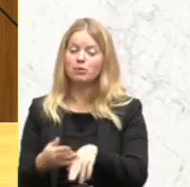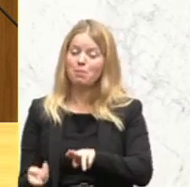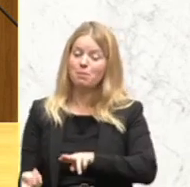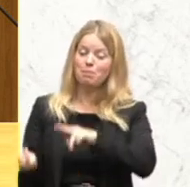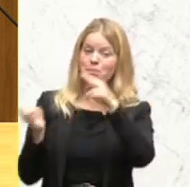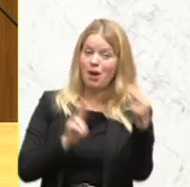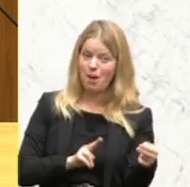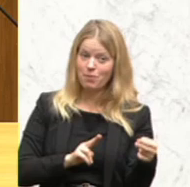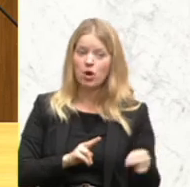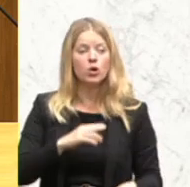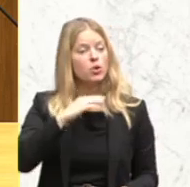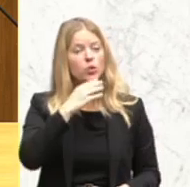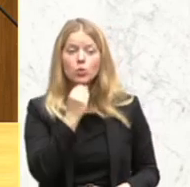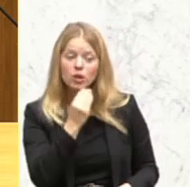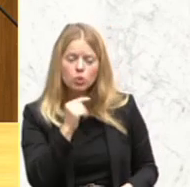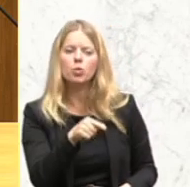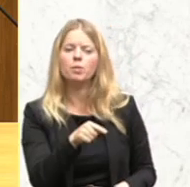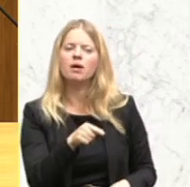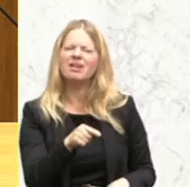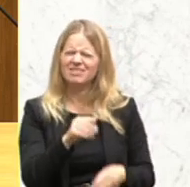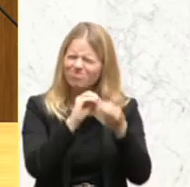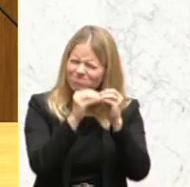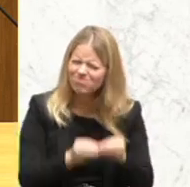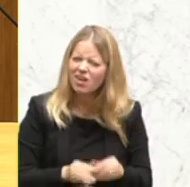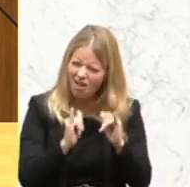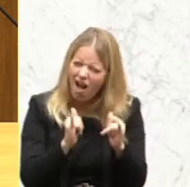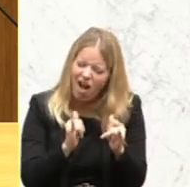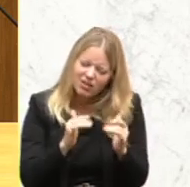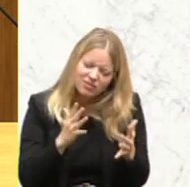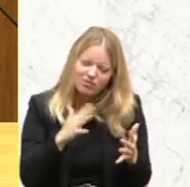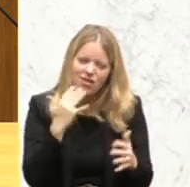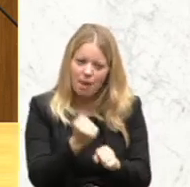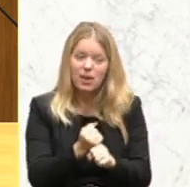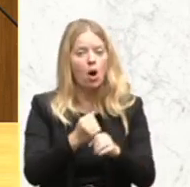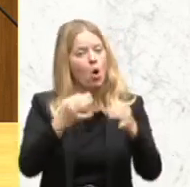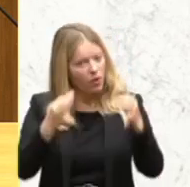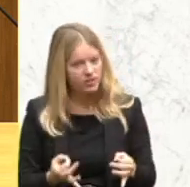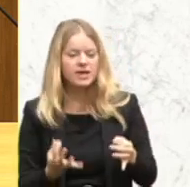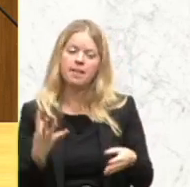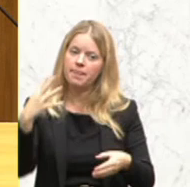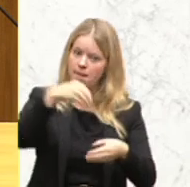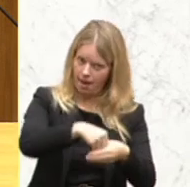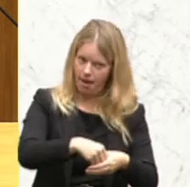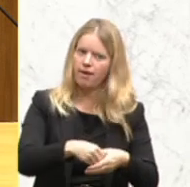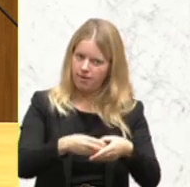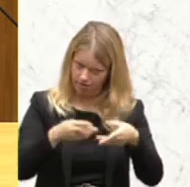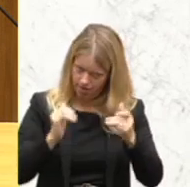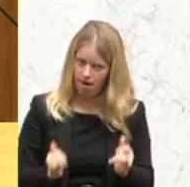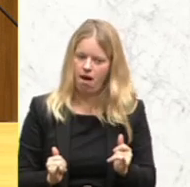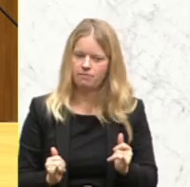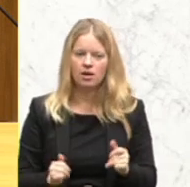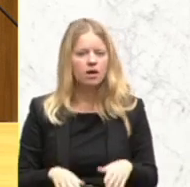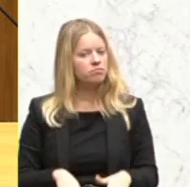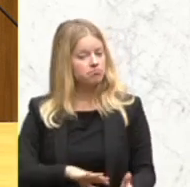extrem aufwendig und kompliziert, aber dann ist man offiziell dabei. Im Islam gibt es keine offizielle Mitgliedschaft.